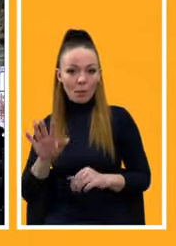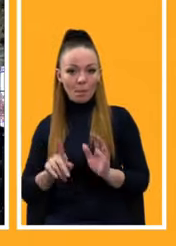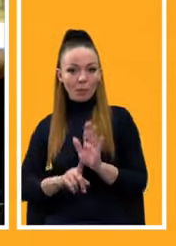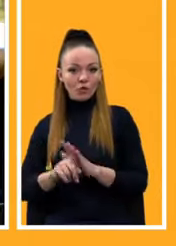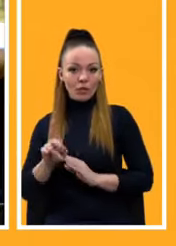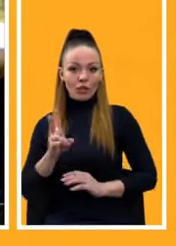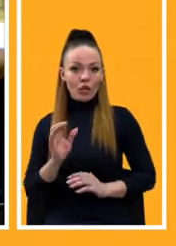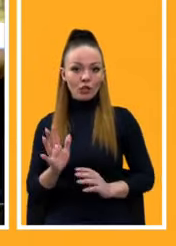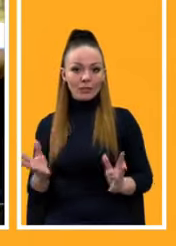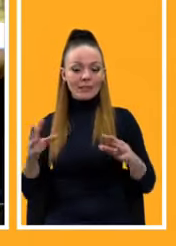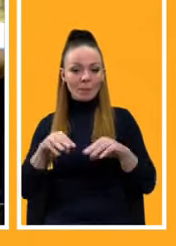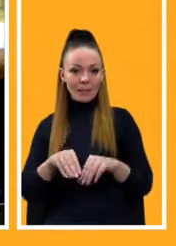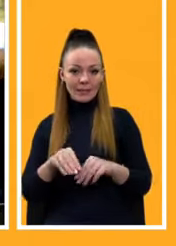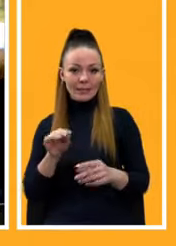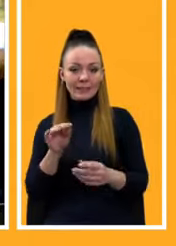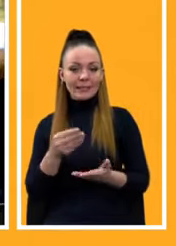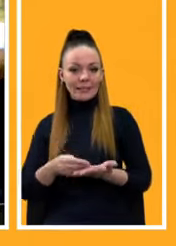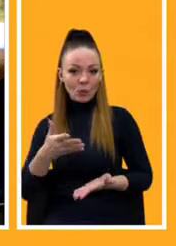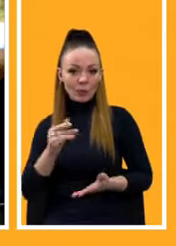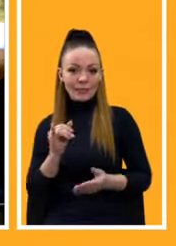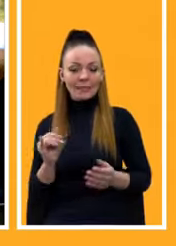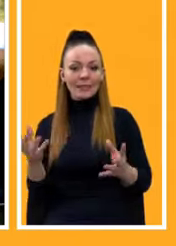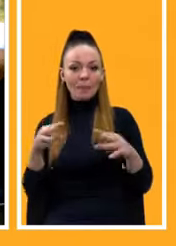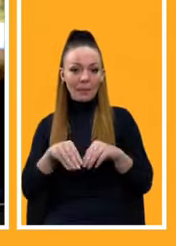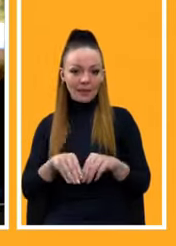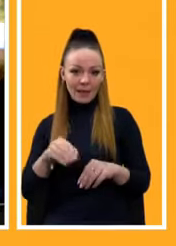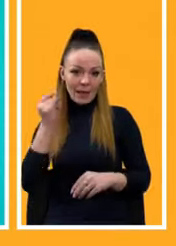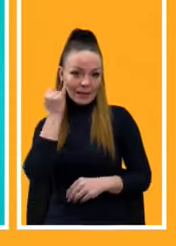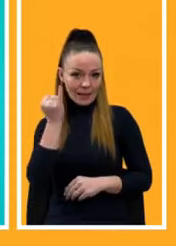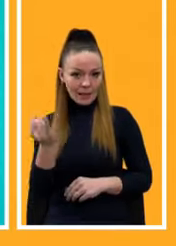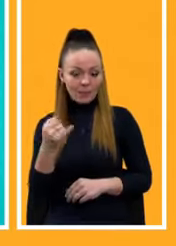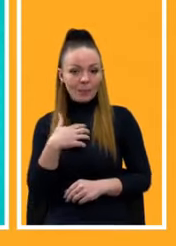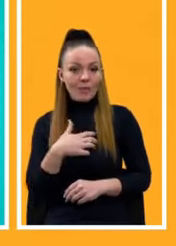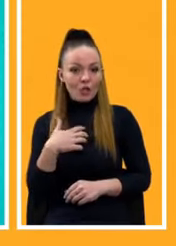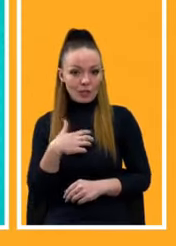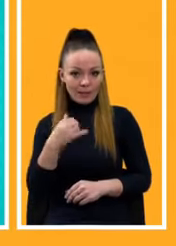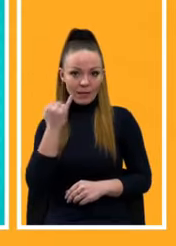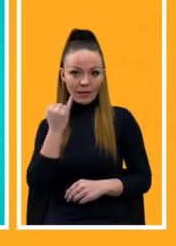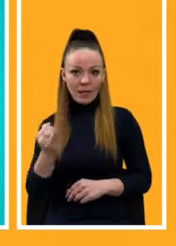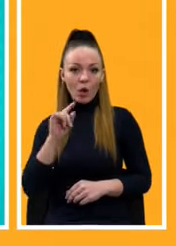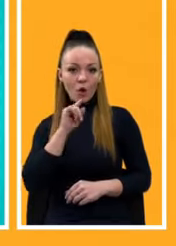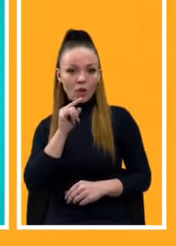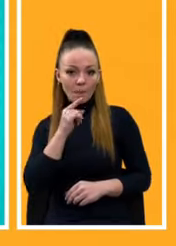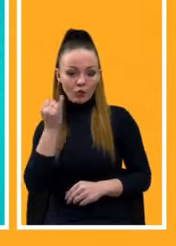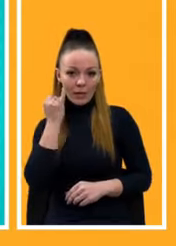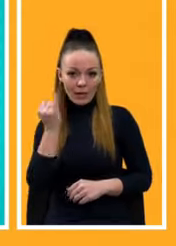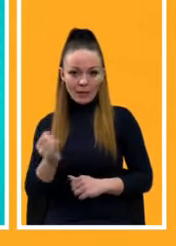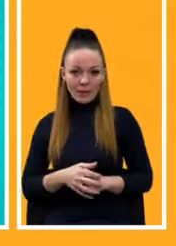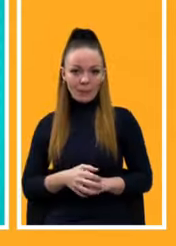усе зі спільних цінностей, але й зі спільних ідей, важливих ідей, економічних ідей.